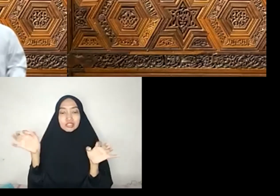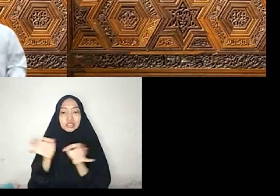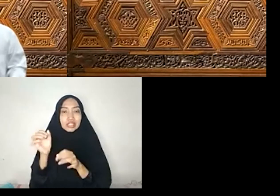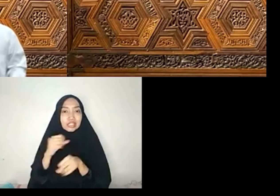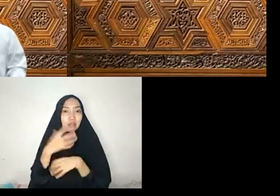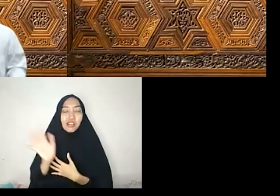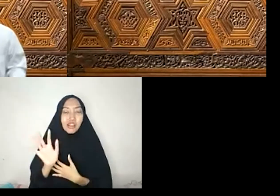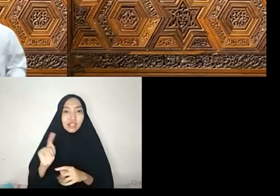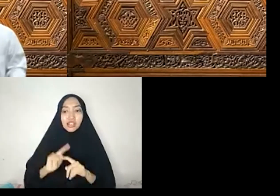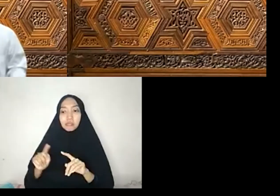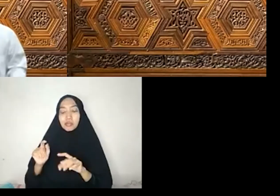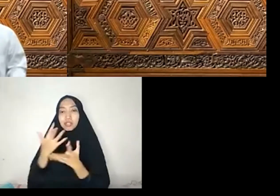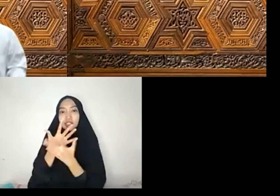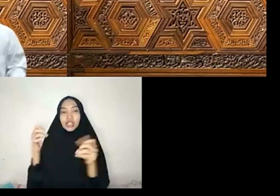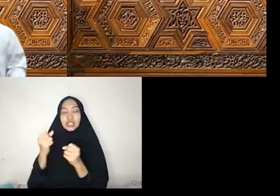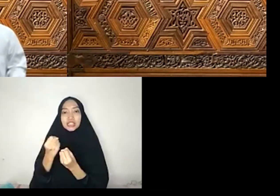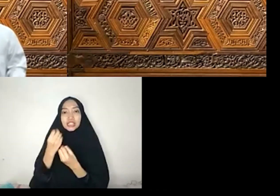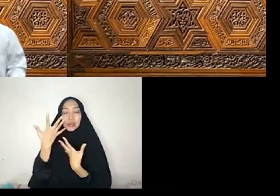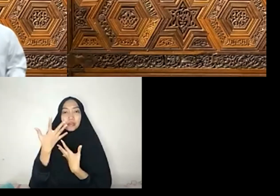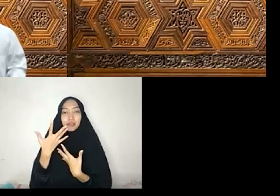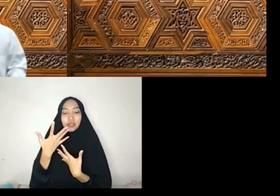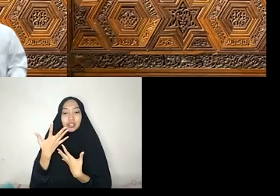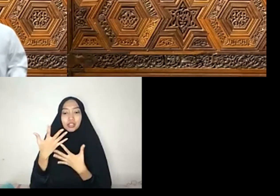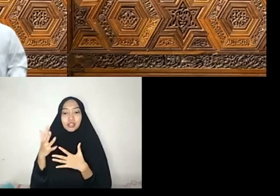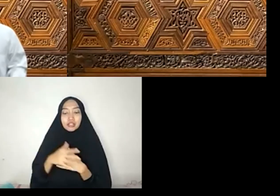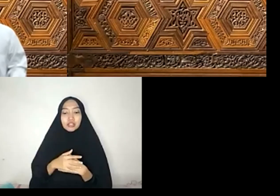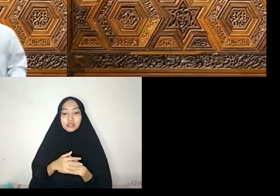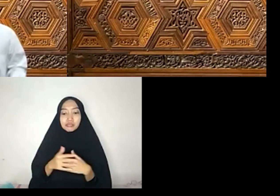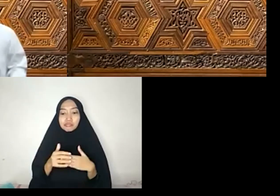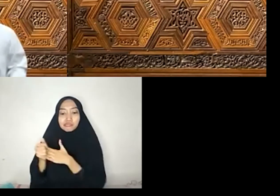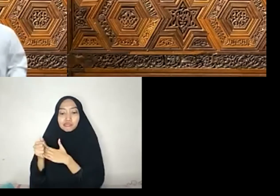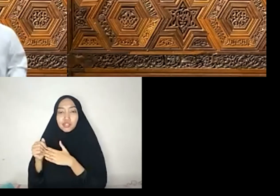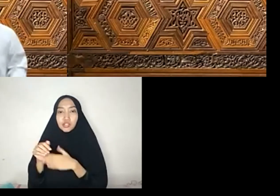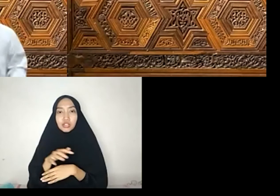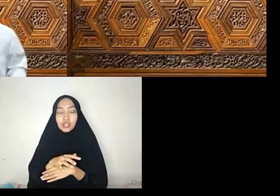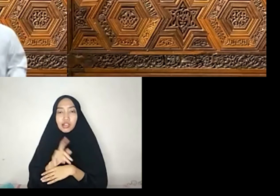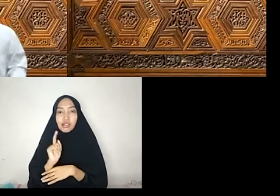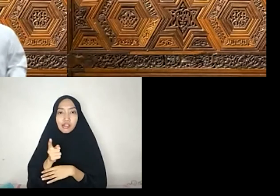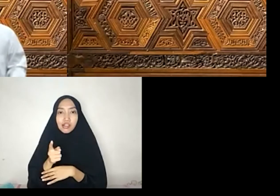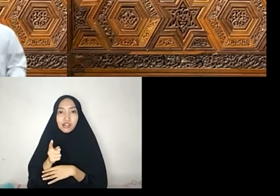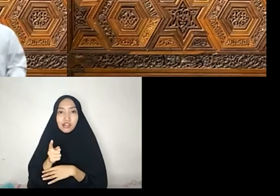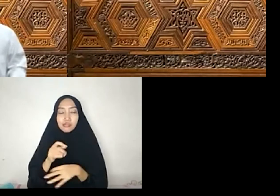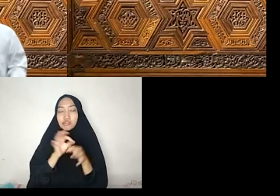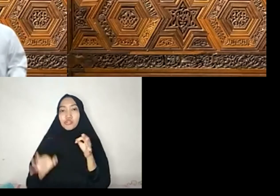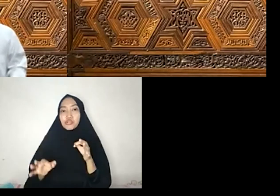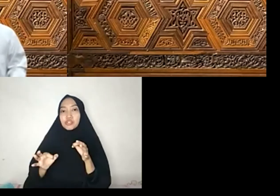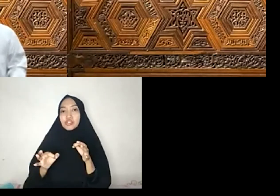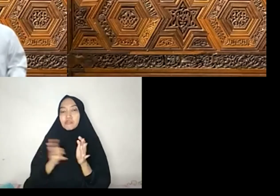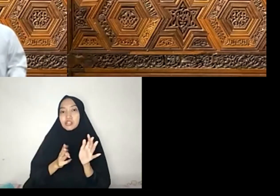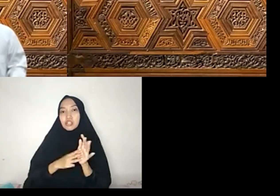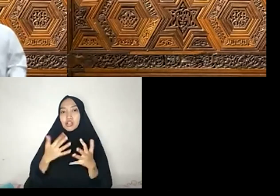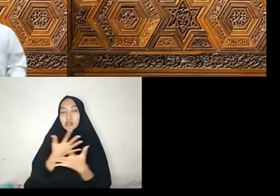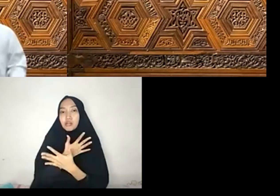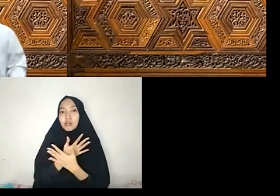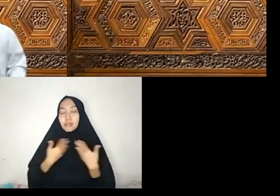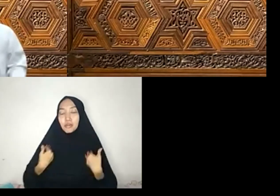Islam juga Telah memiliki sumber hukum Yang diakini mampu Memberikan solusi Seluruh persoalan manusia Dimanapun